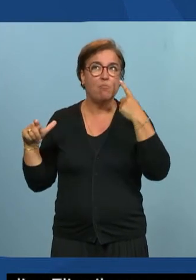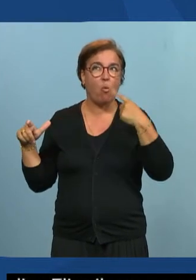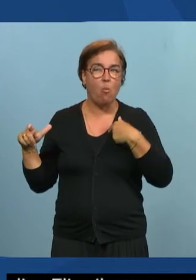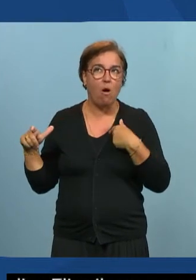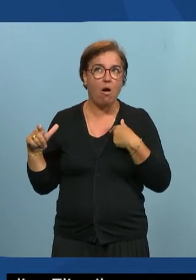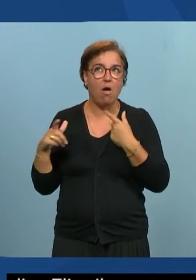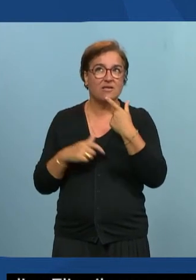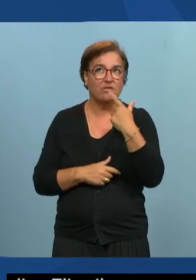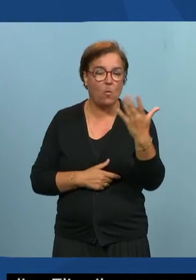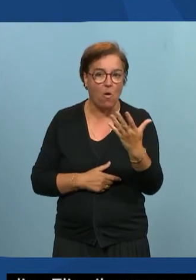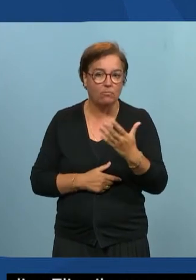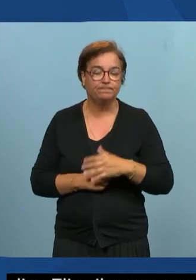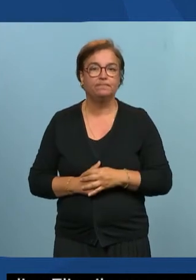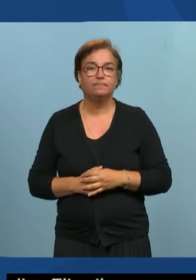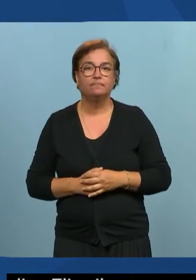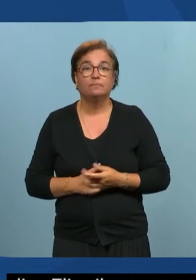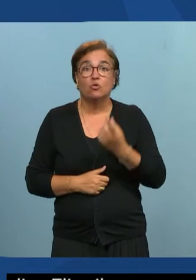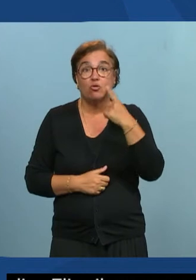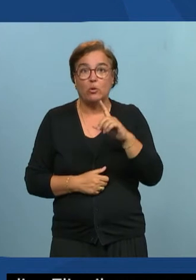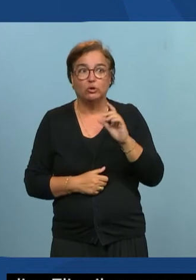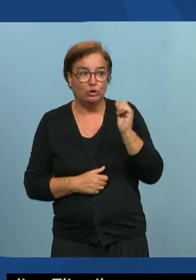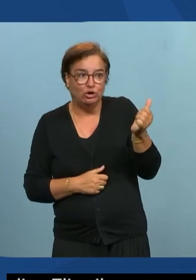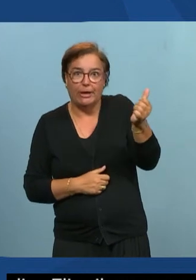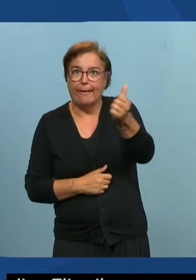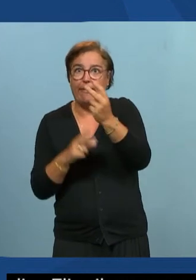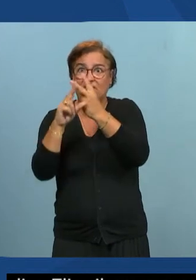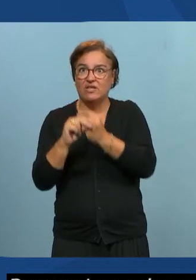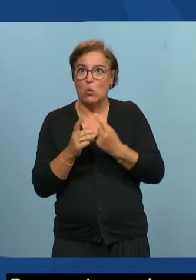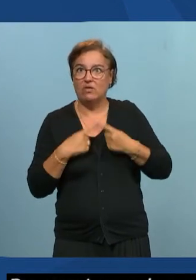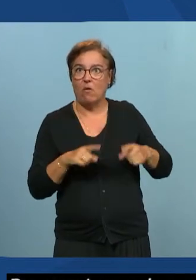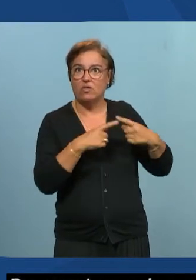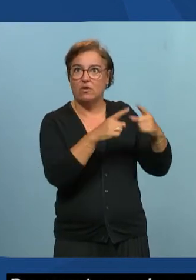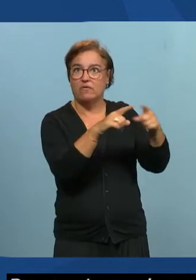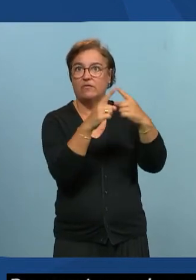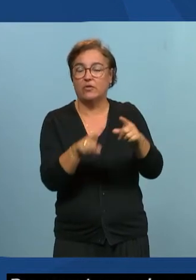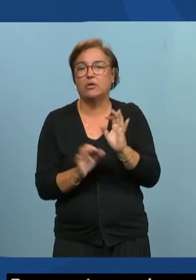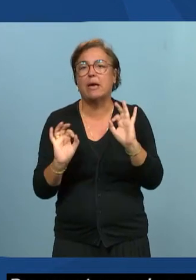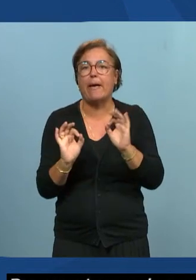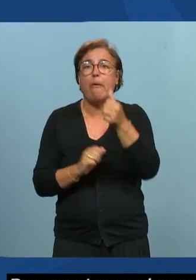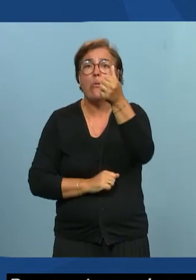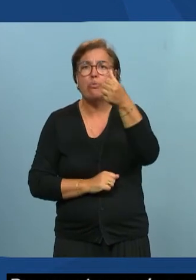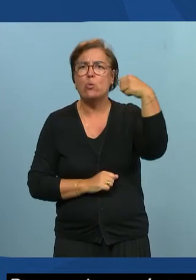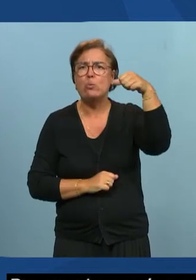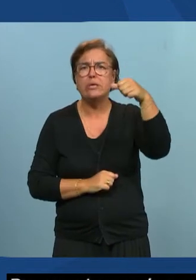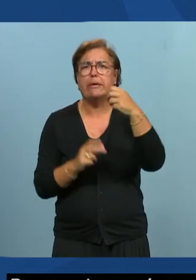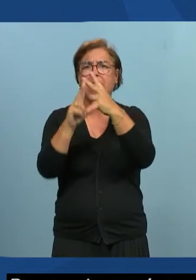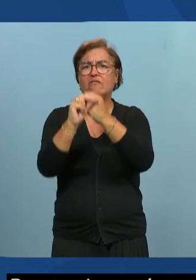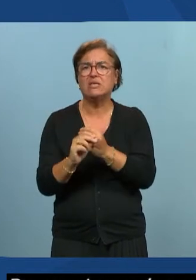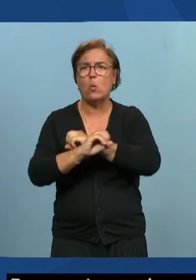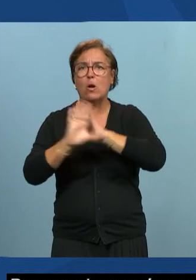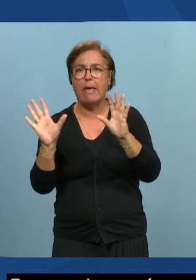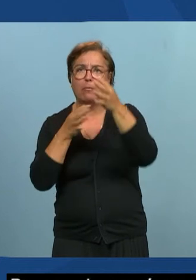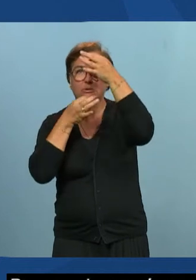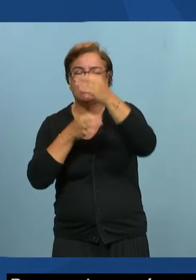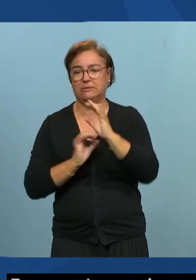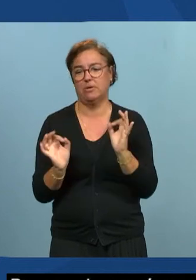l'accessibilité numérique. Je pense que d'une personne à une autre, les définitions sont fondamentalement différentes. Il n pas de réelle définition claire et précise du sujet.